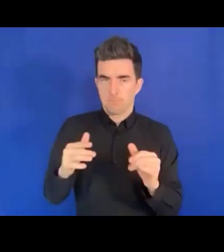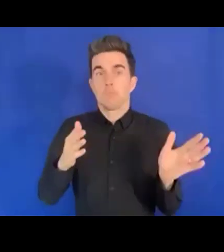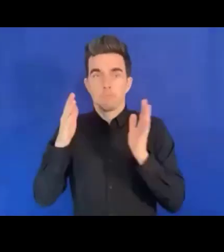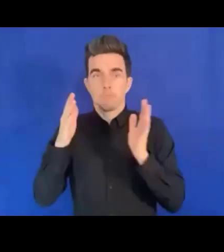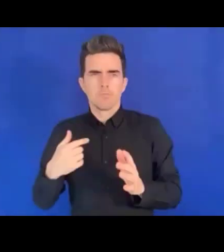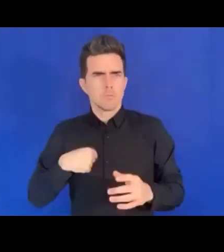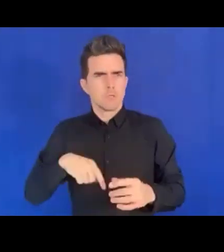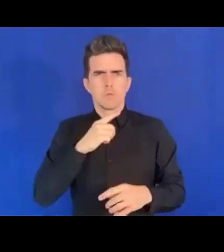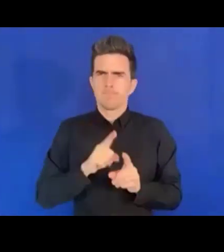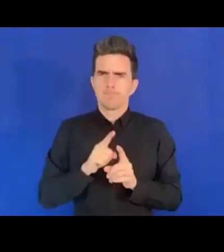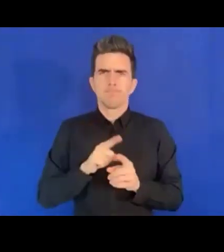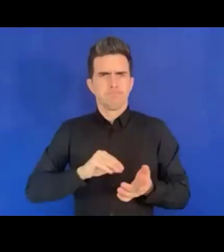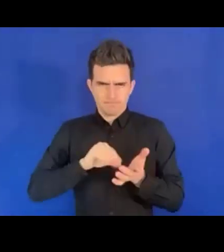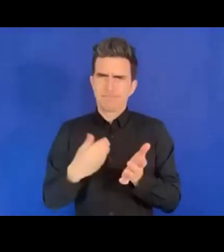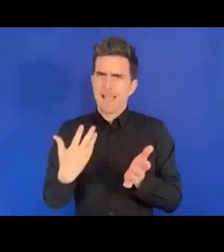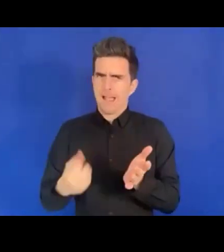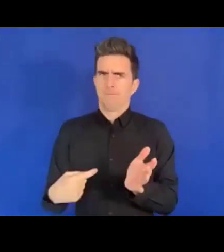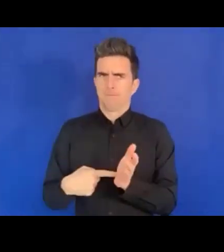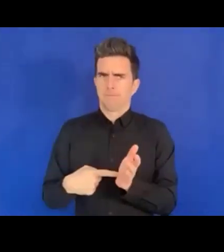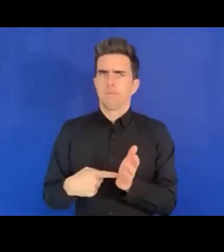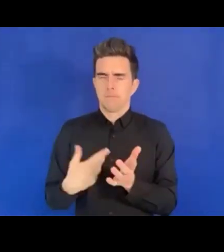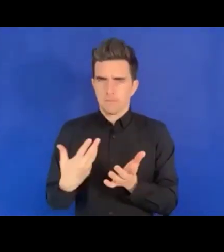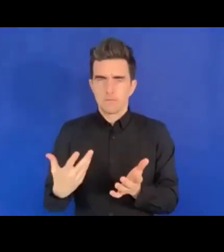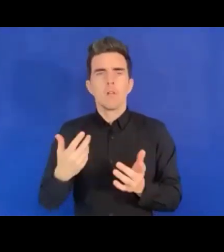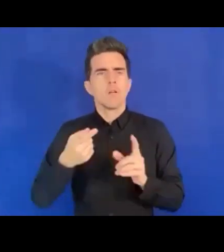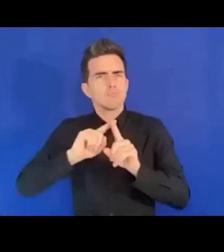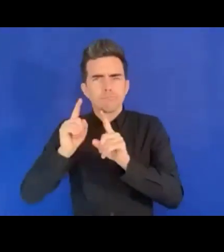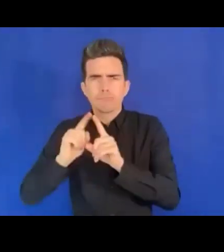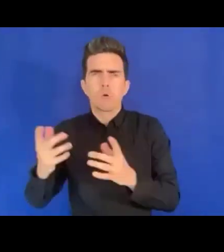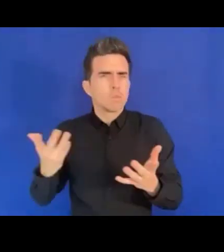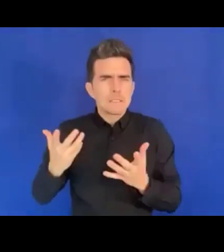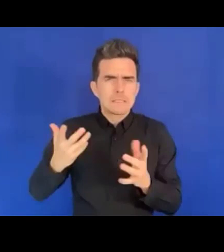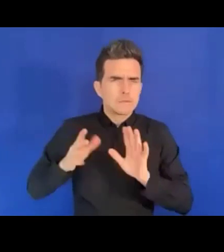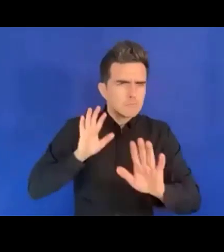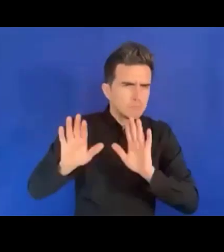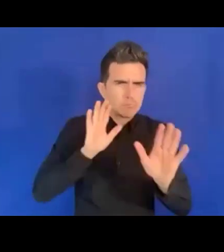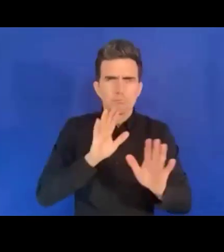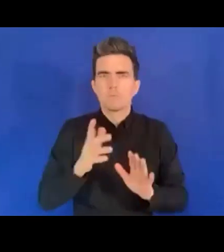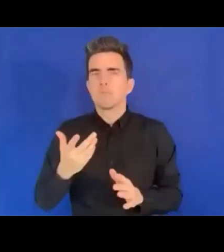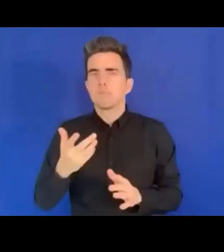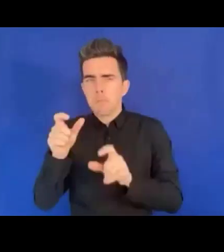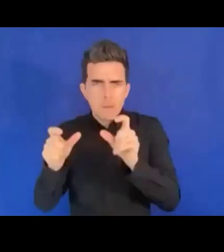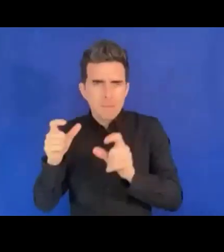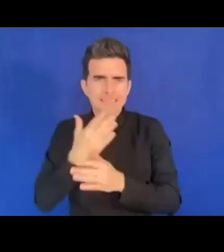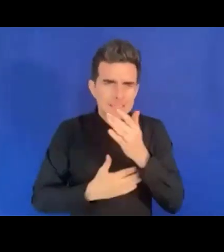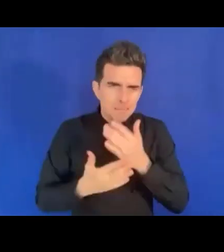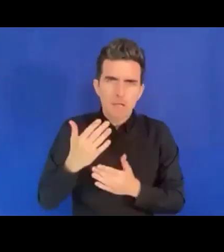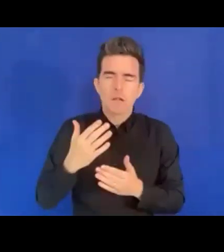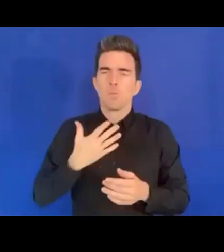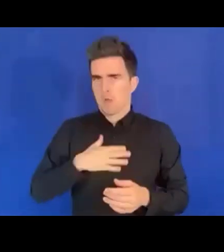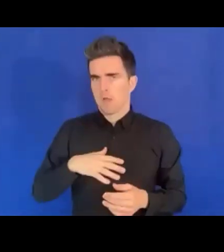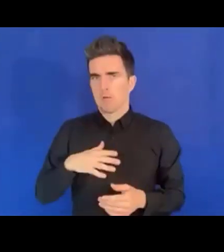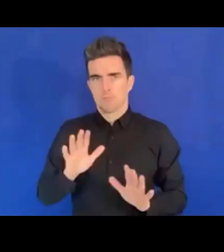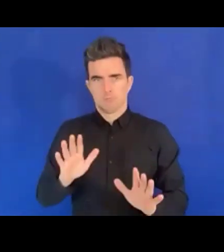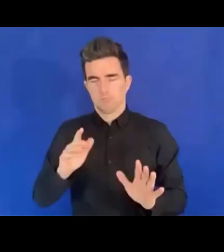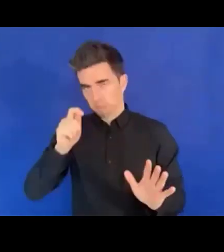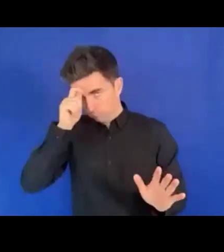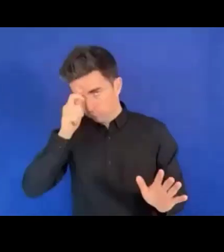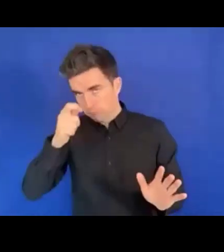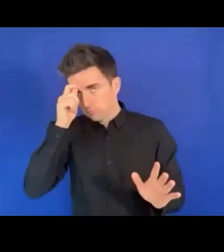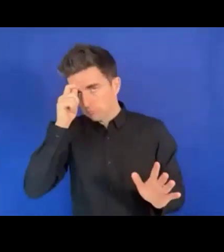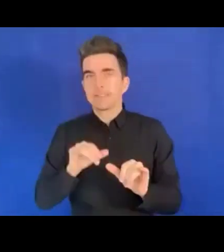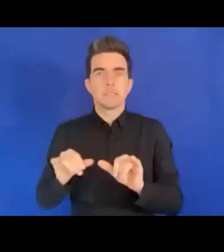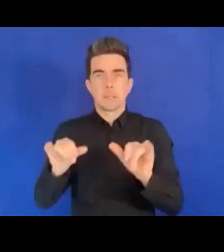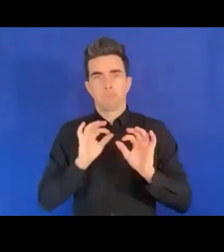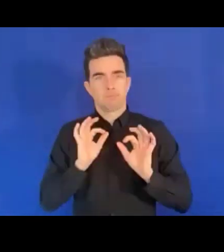dire que nous avons tous les mêmes droits, les mêmes opportunités. Nous savons qu'il y a